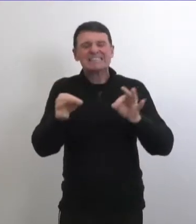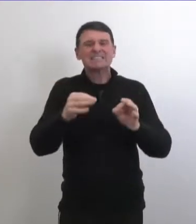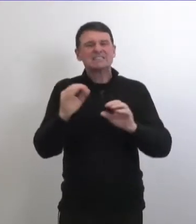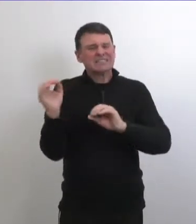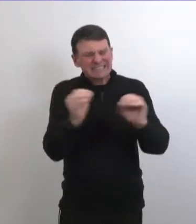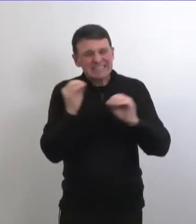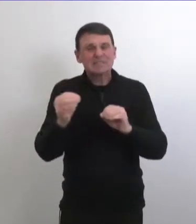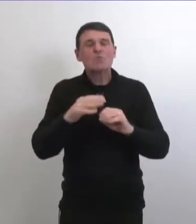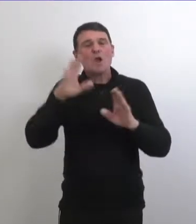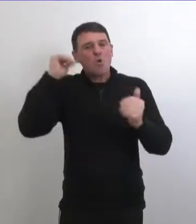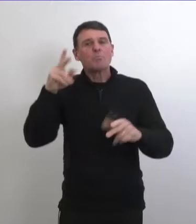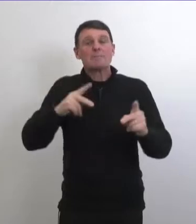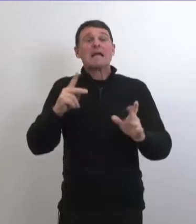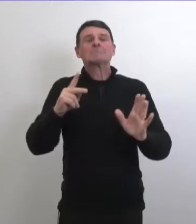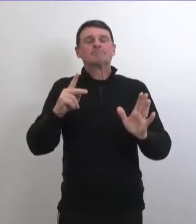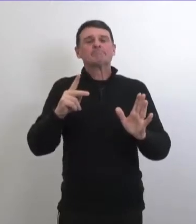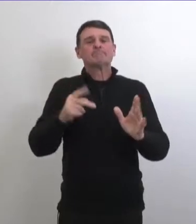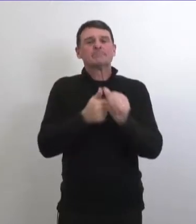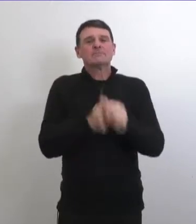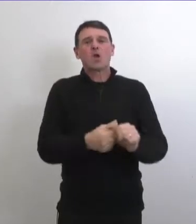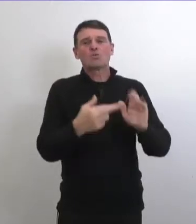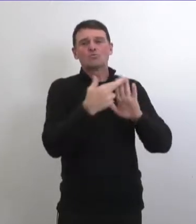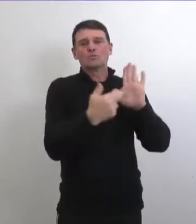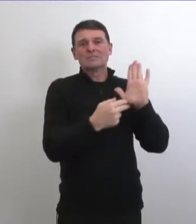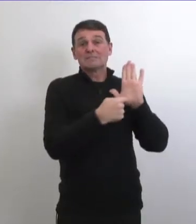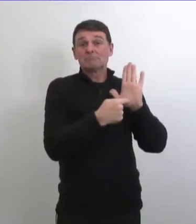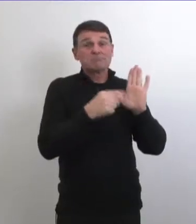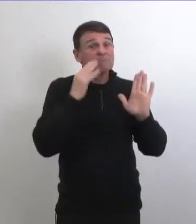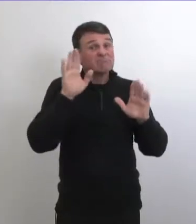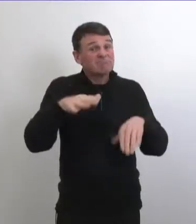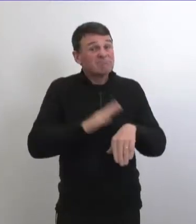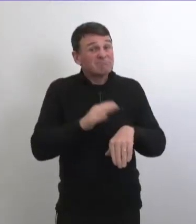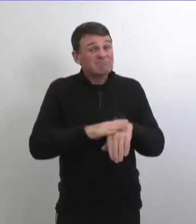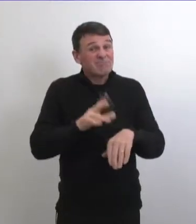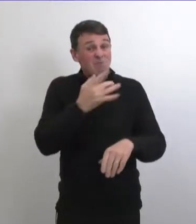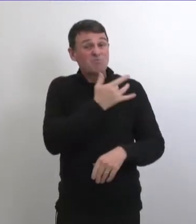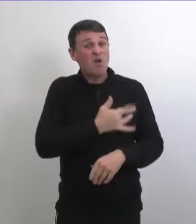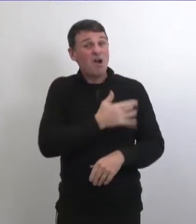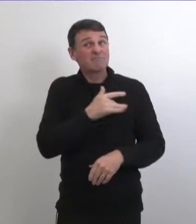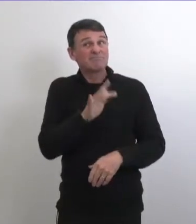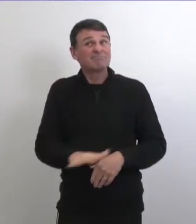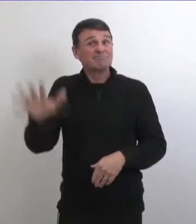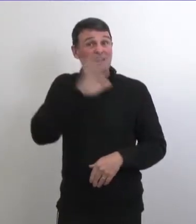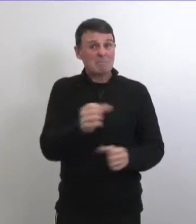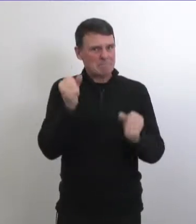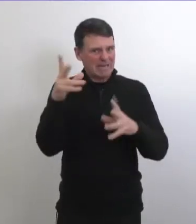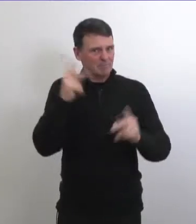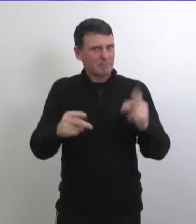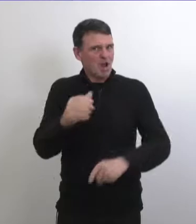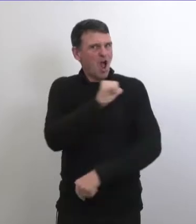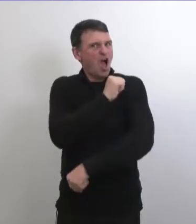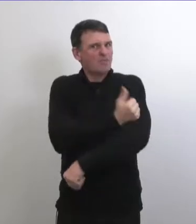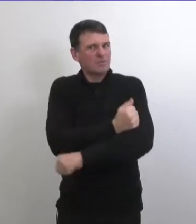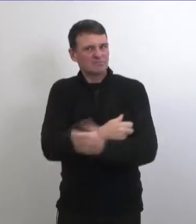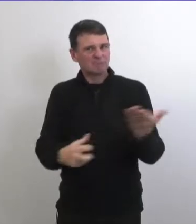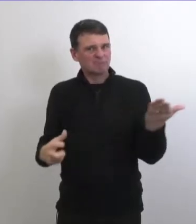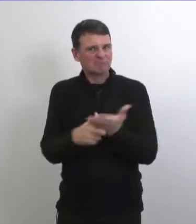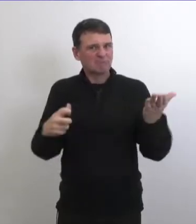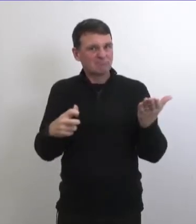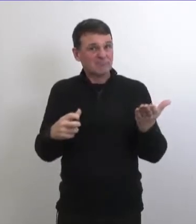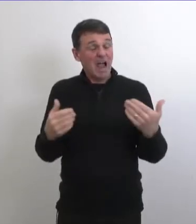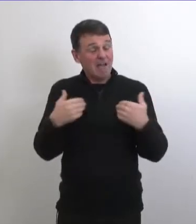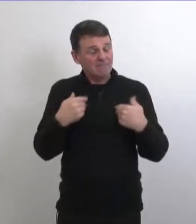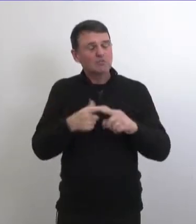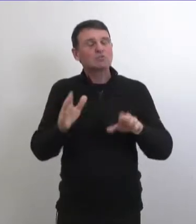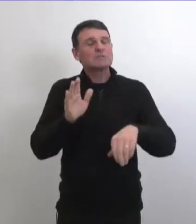on continue à leur répéter on leur fait confiance mais c'est certain que il y a énormément d'agents d'application de la loi